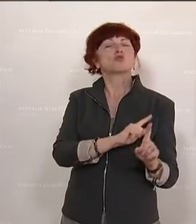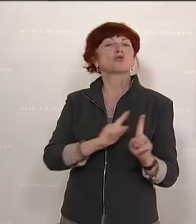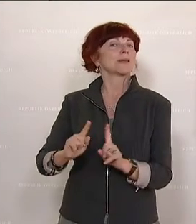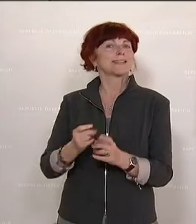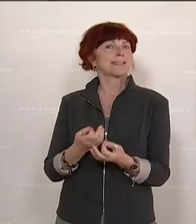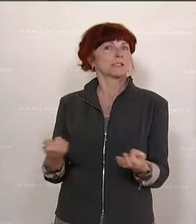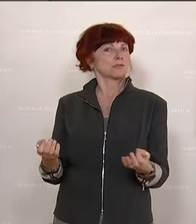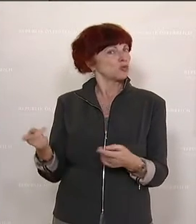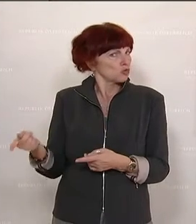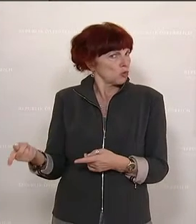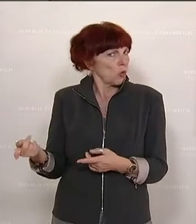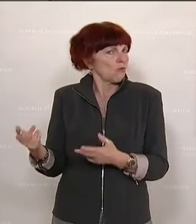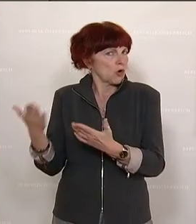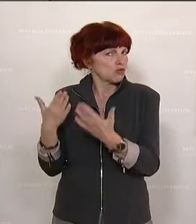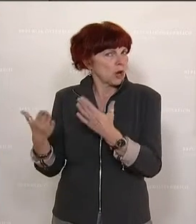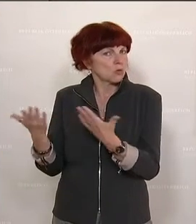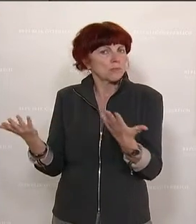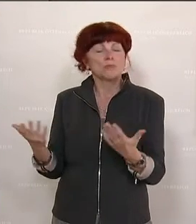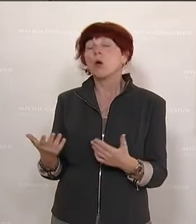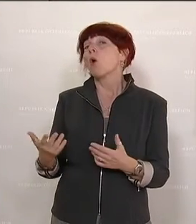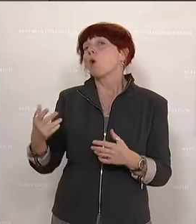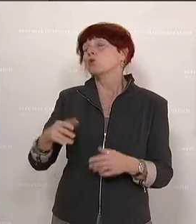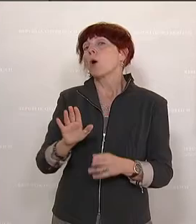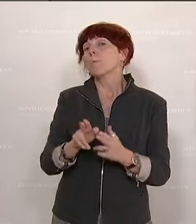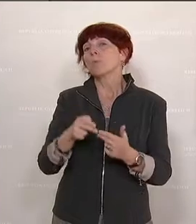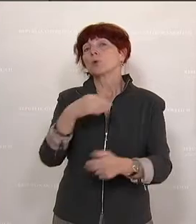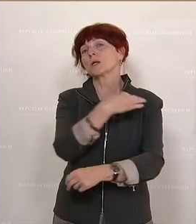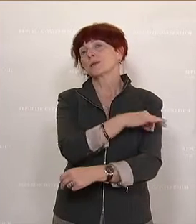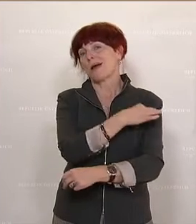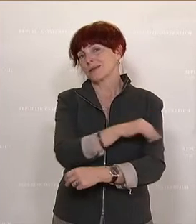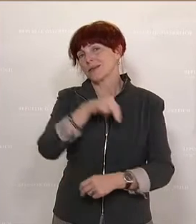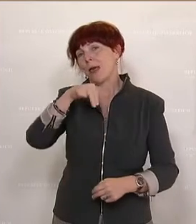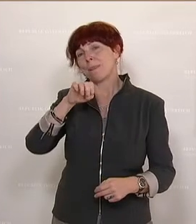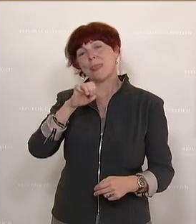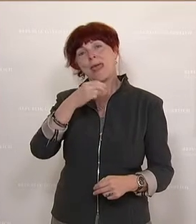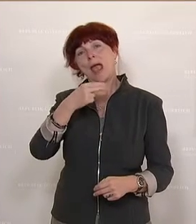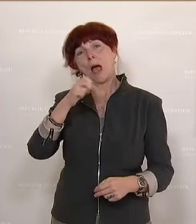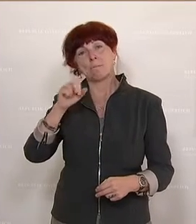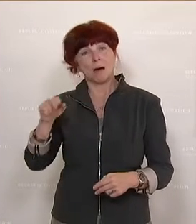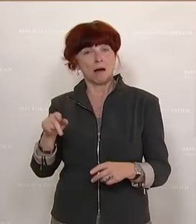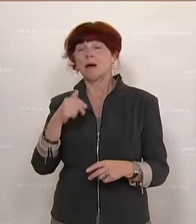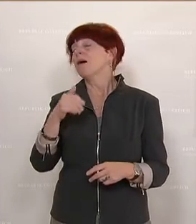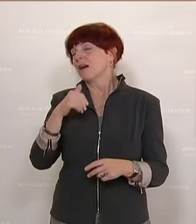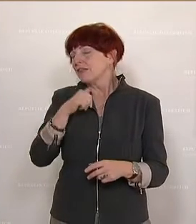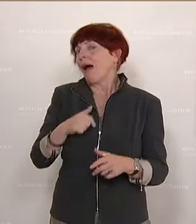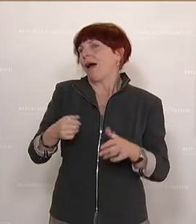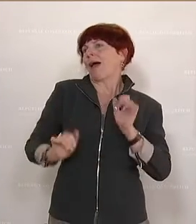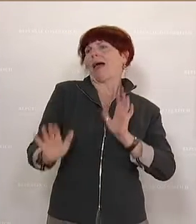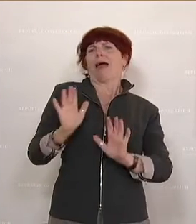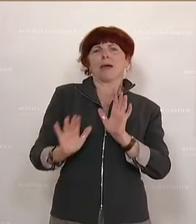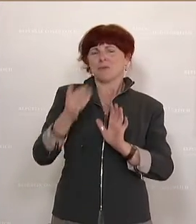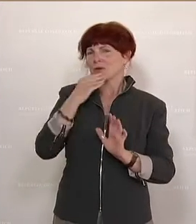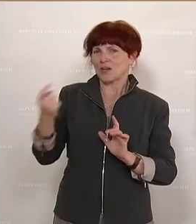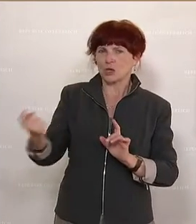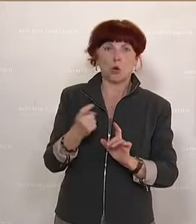Ich habe auch Verständnis dafür, dass der Bundeskanzler Nehammer die heutige Auseinandersetzung hier scheut. Er betont zwar immer, dass es nichts Anregenderes